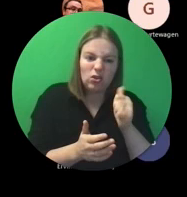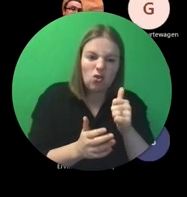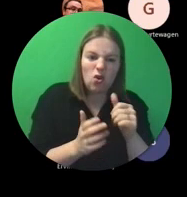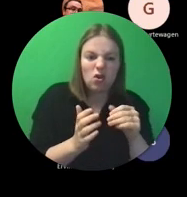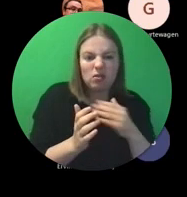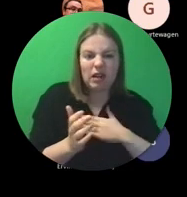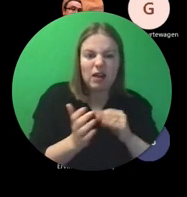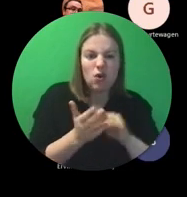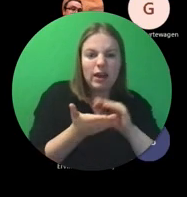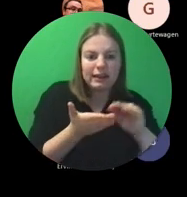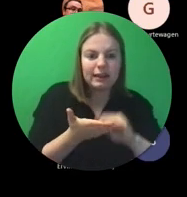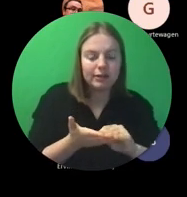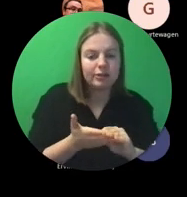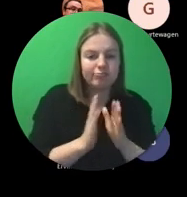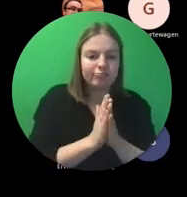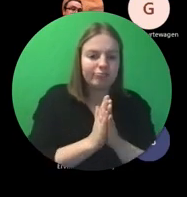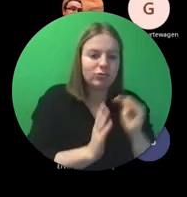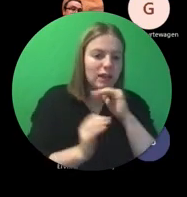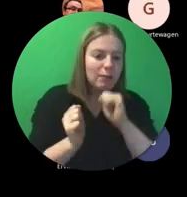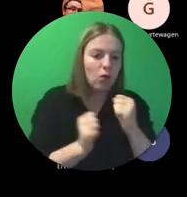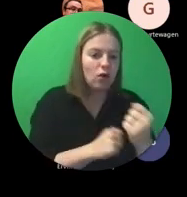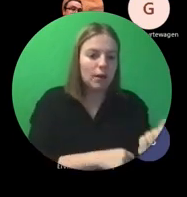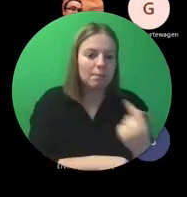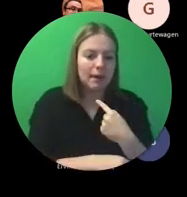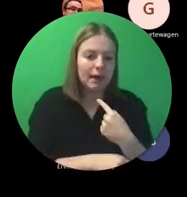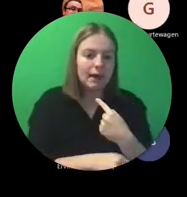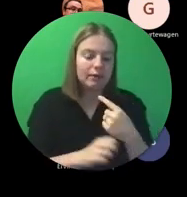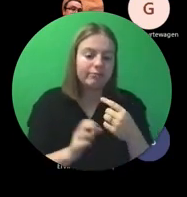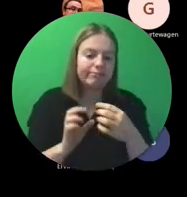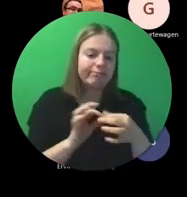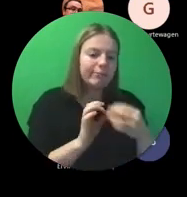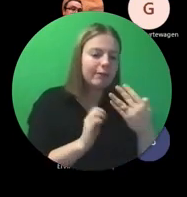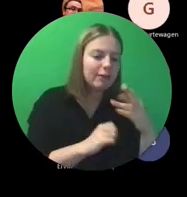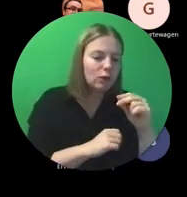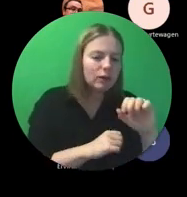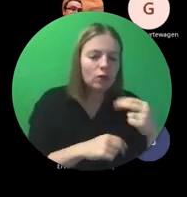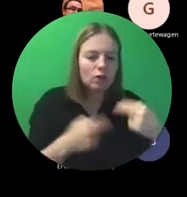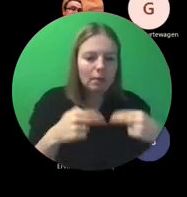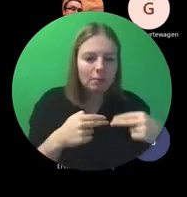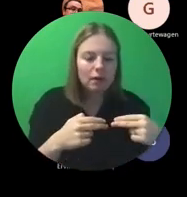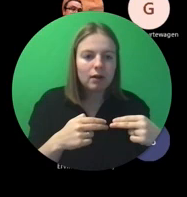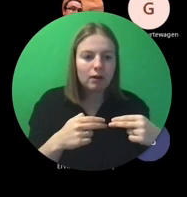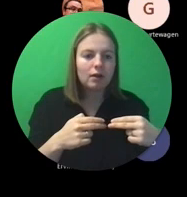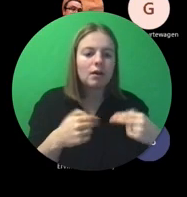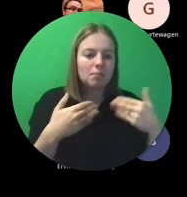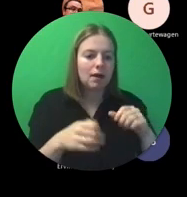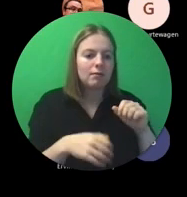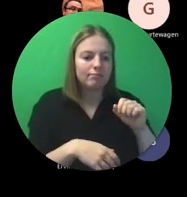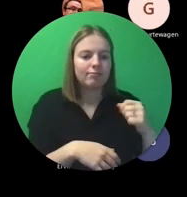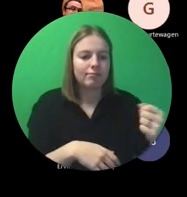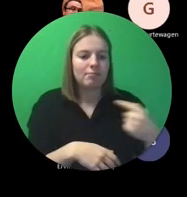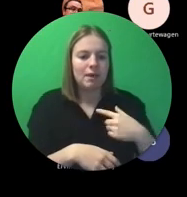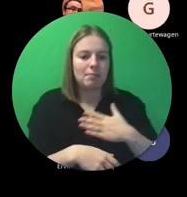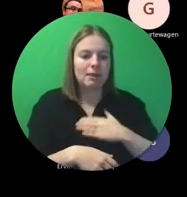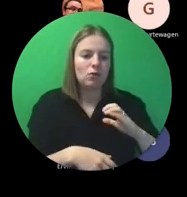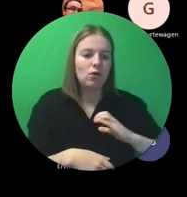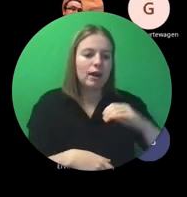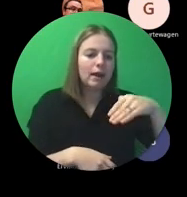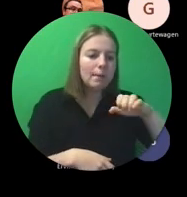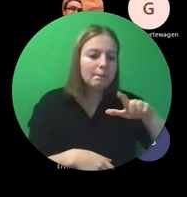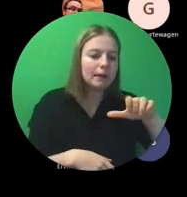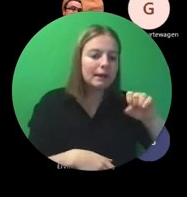mail dan zo snel mogelijk in verband met de 24ste en de mogelijkheden dan naar mijn collega melissa en dan hopelijk